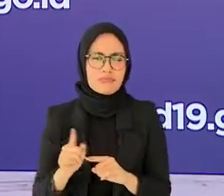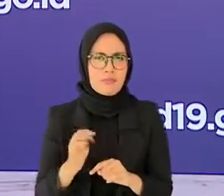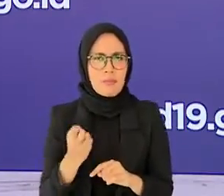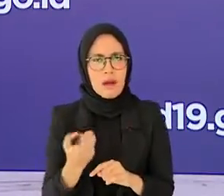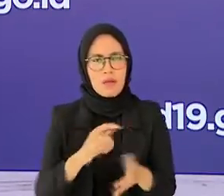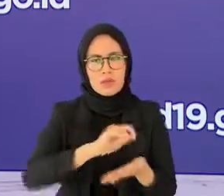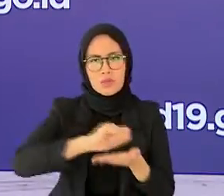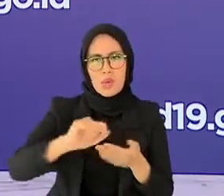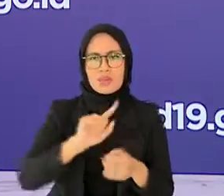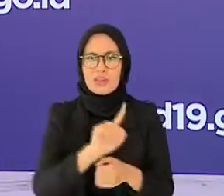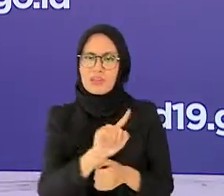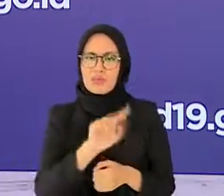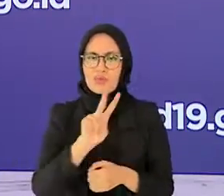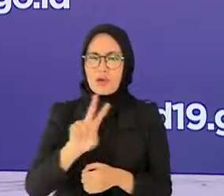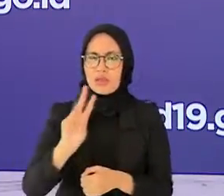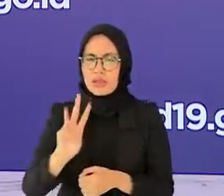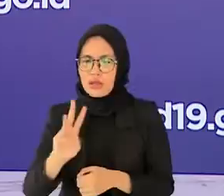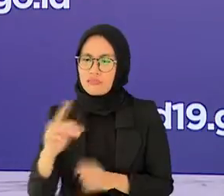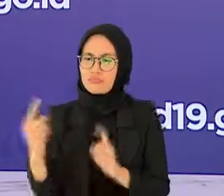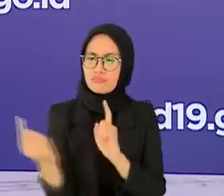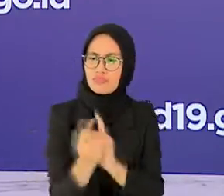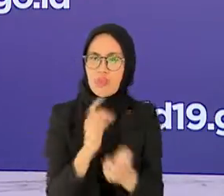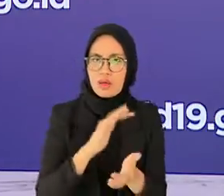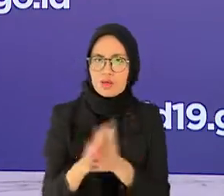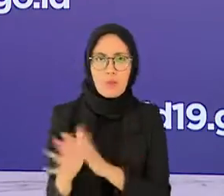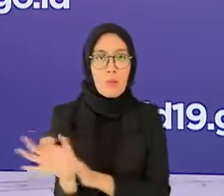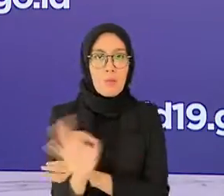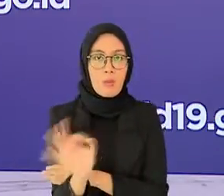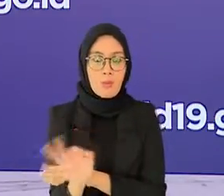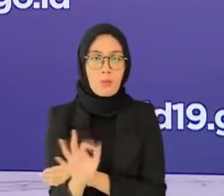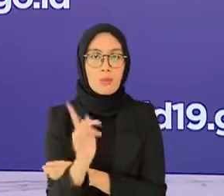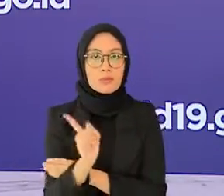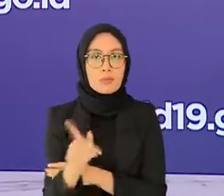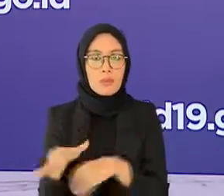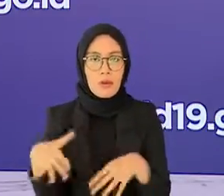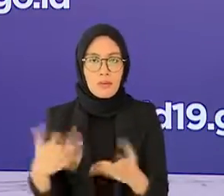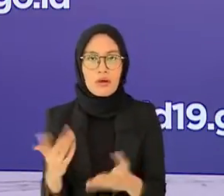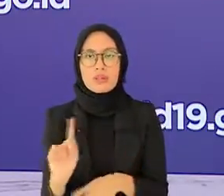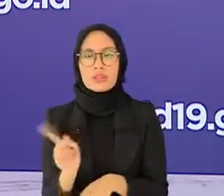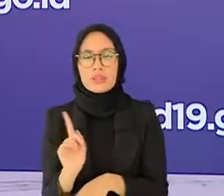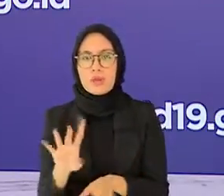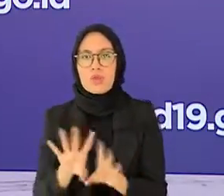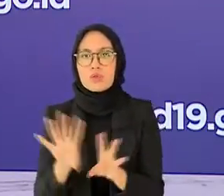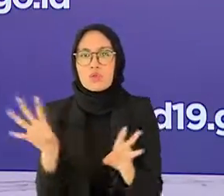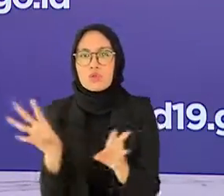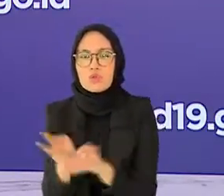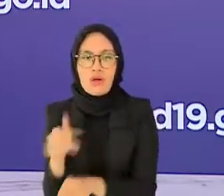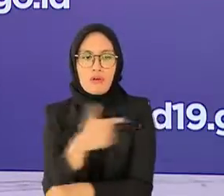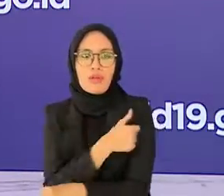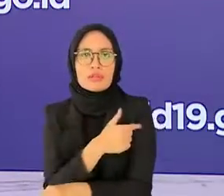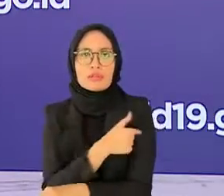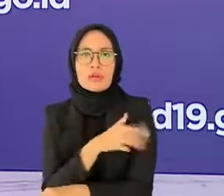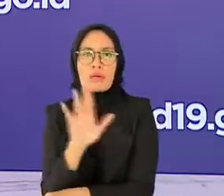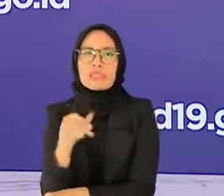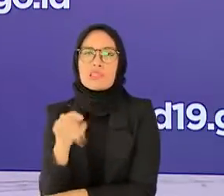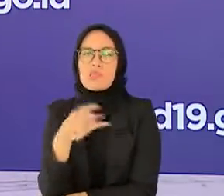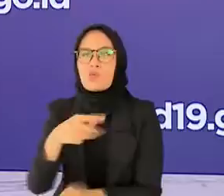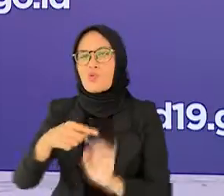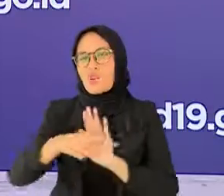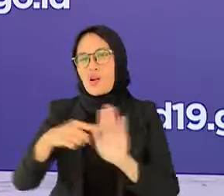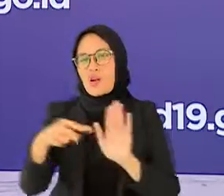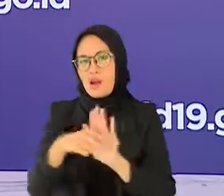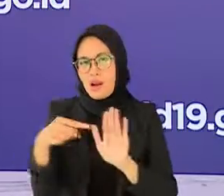3 masih belum melakukan pembelajaran tatap muka terbetas lantaran cakupan vaksinasi pelajar di sekolahnya rendah apakah